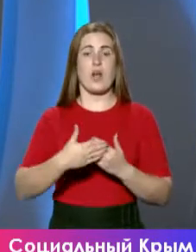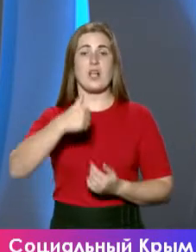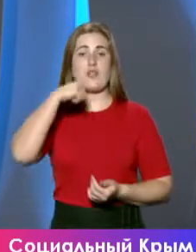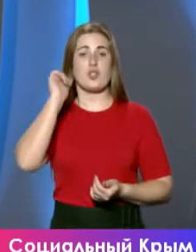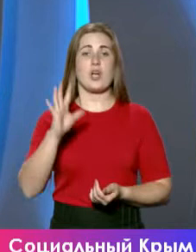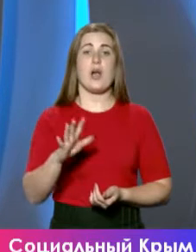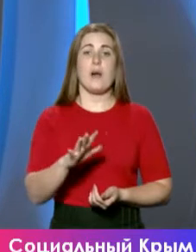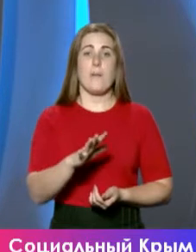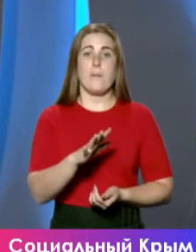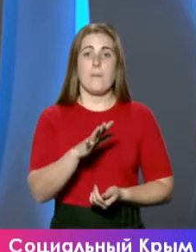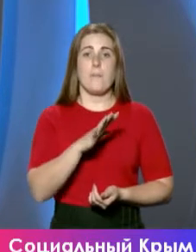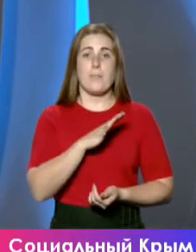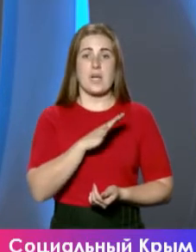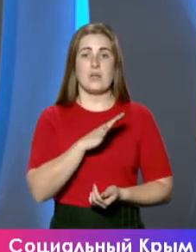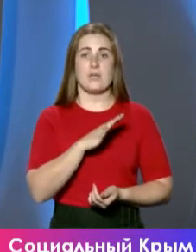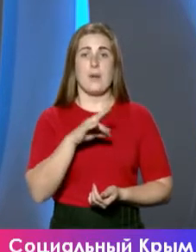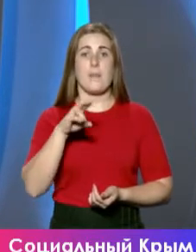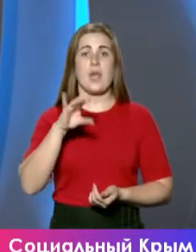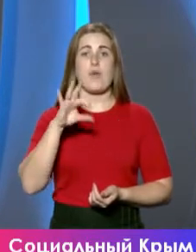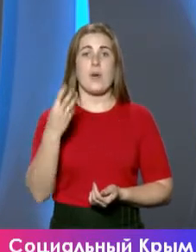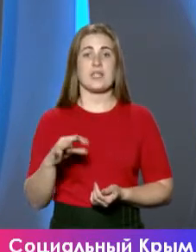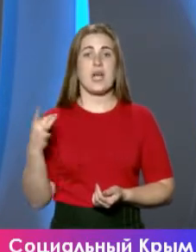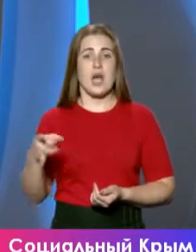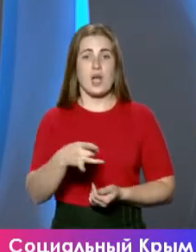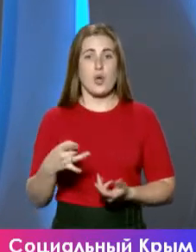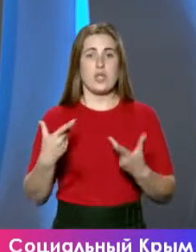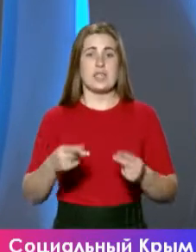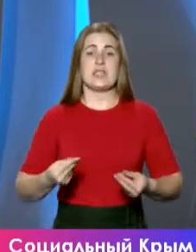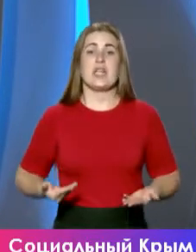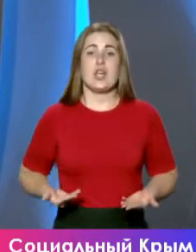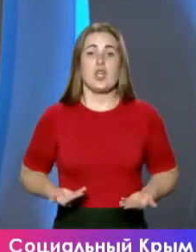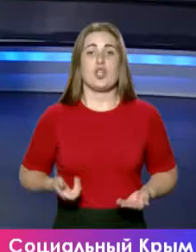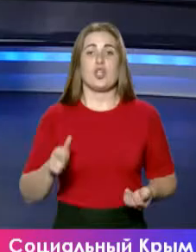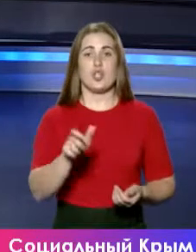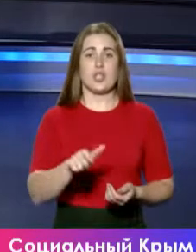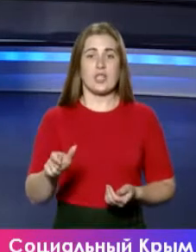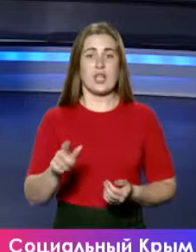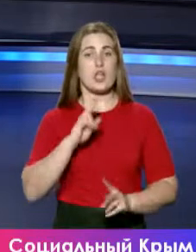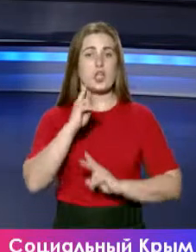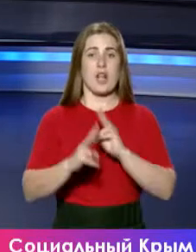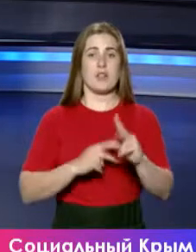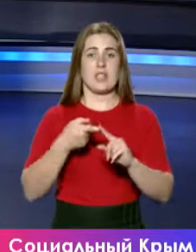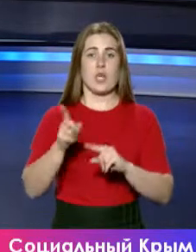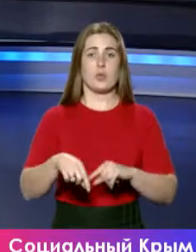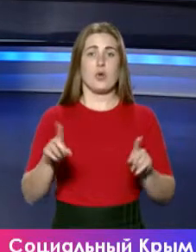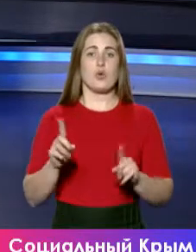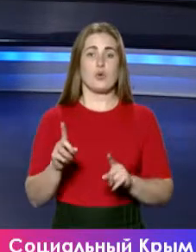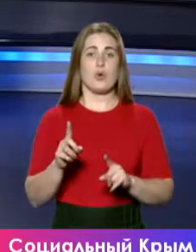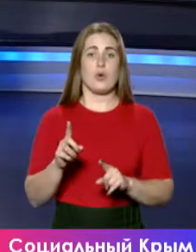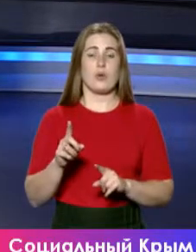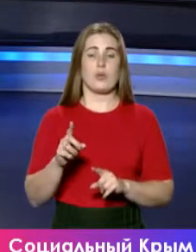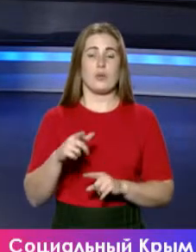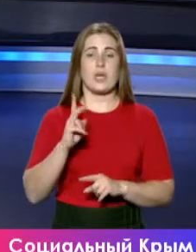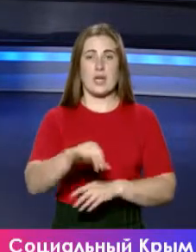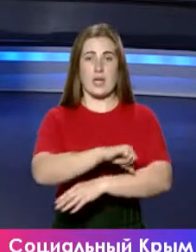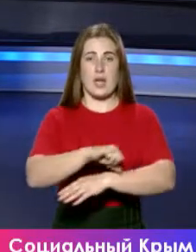в Первомайском районе, где жители жаловались на то, что ГРП подводят к